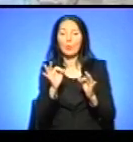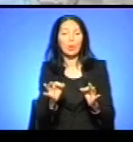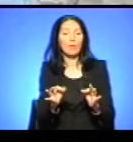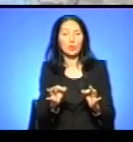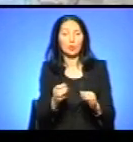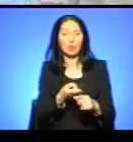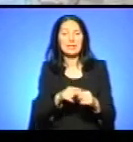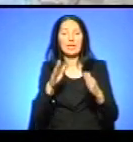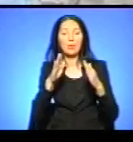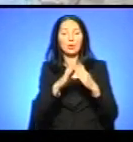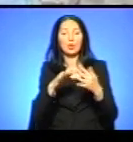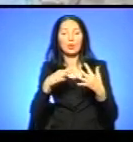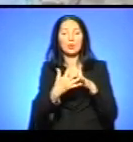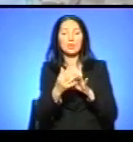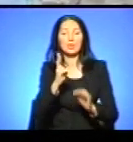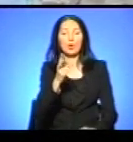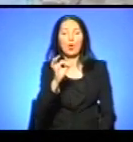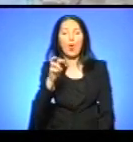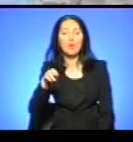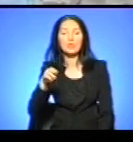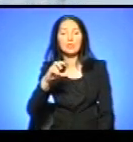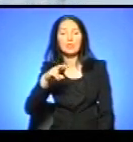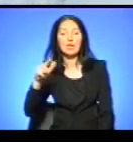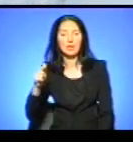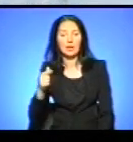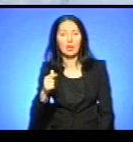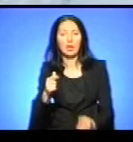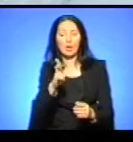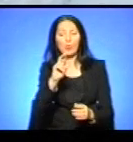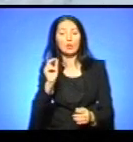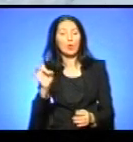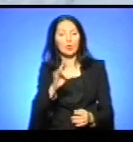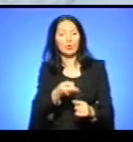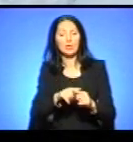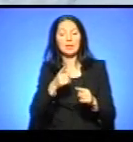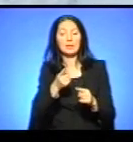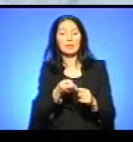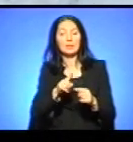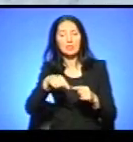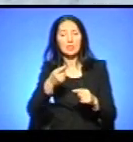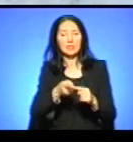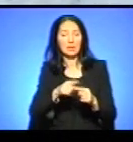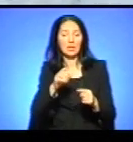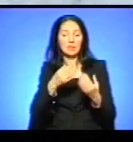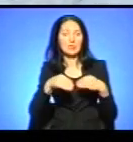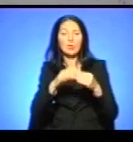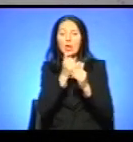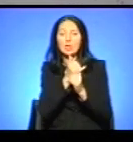Це будинок у селі Костільне Бучацького району, через який сім'я Гуйван не може отримувати державну допомогу.